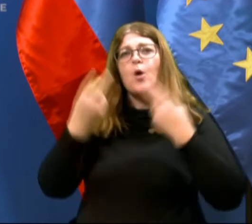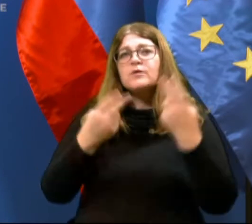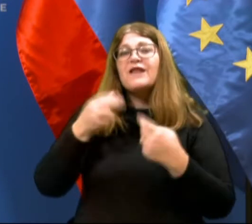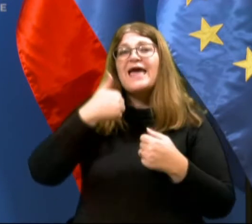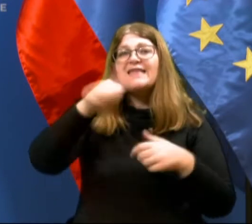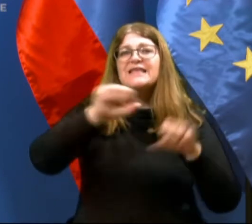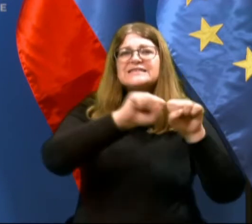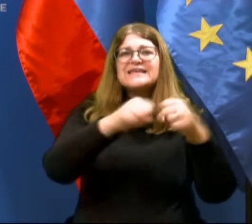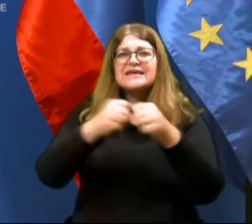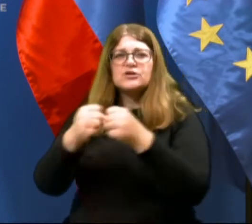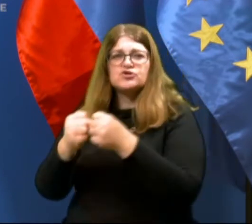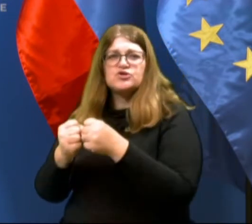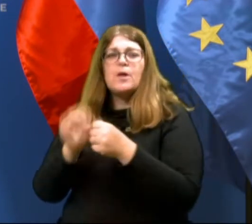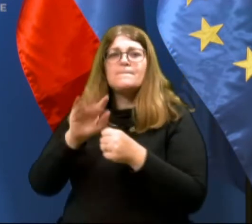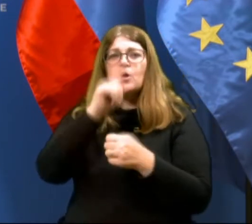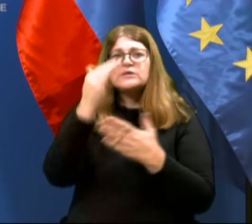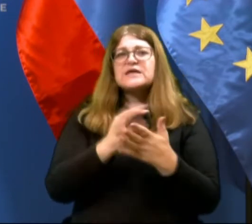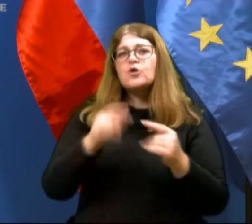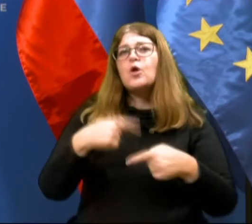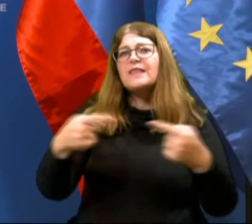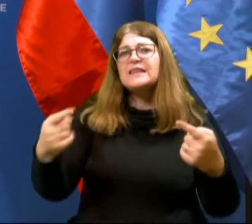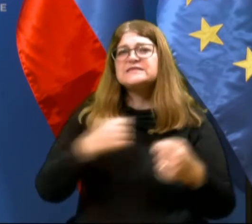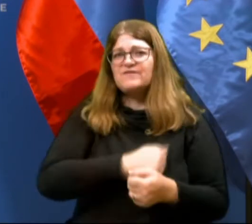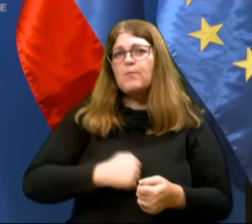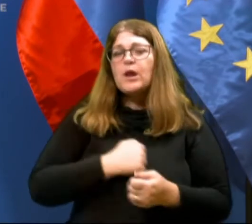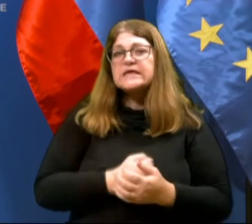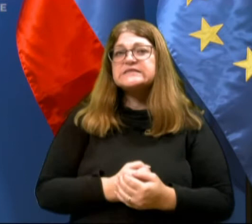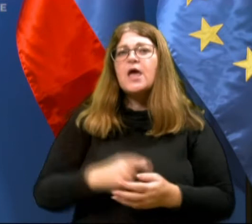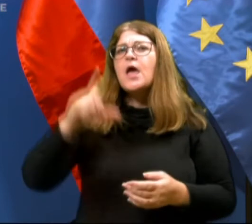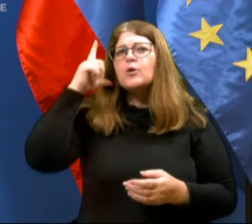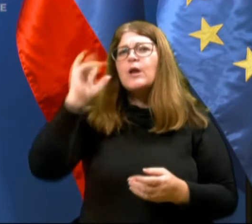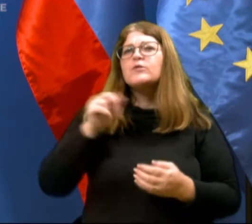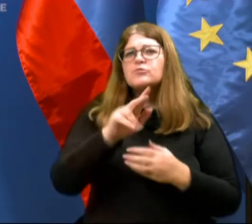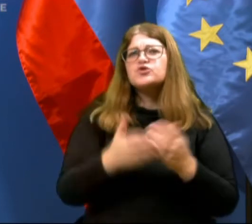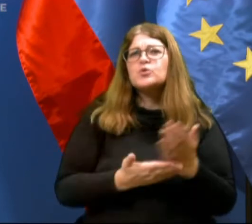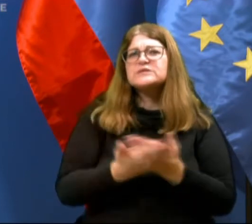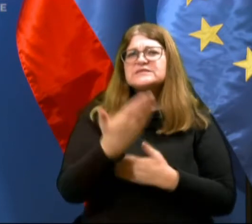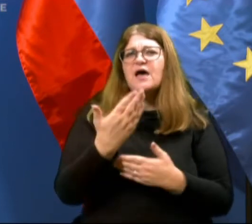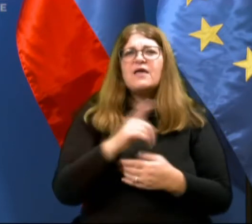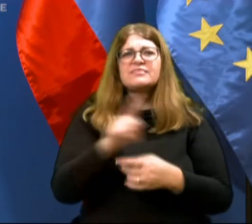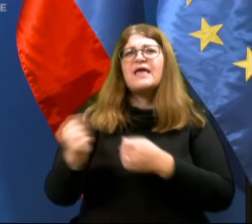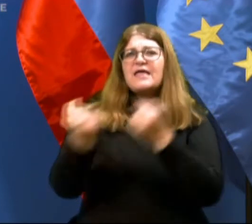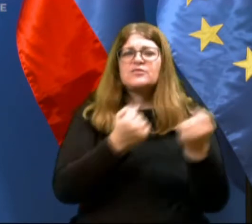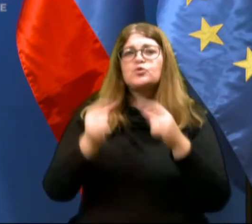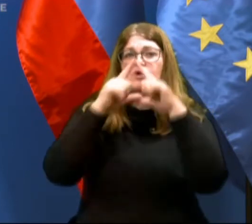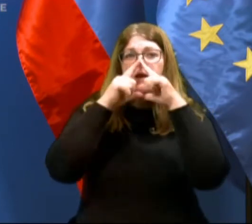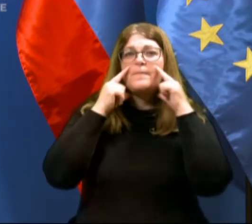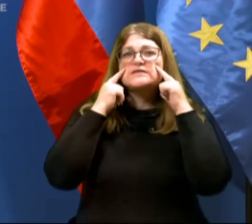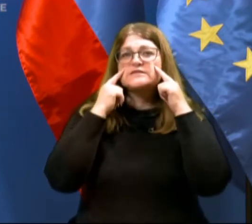11 kršitev po zakonu o nezvijih boleznih. V glavnem je šlo v večini primerov za nenošenje mask.